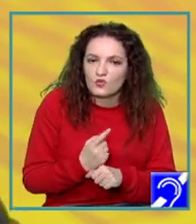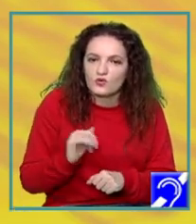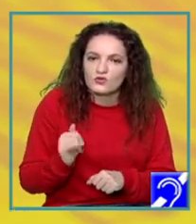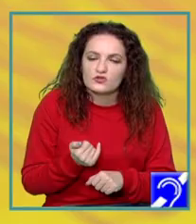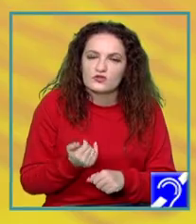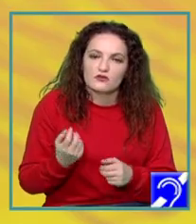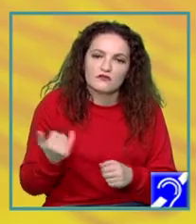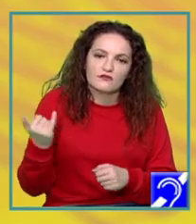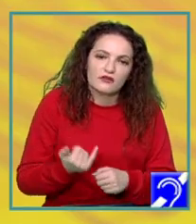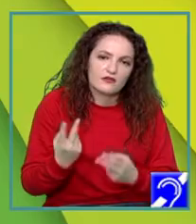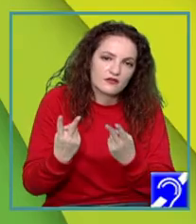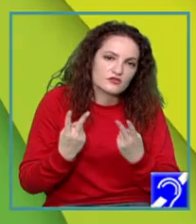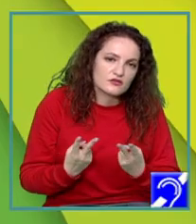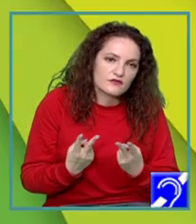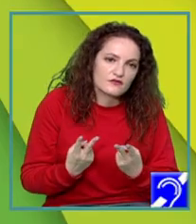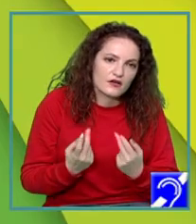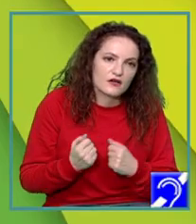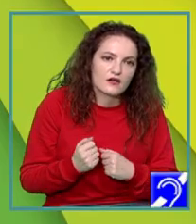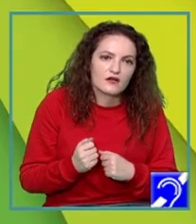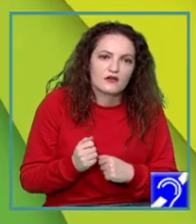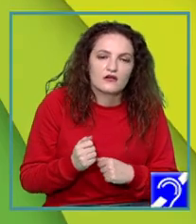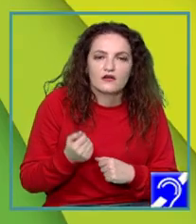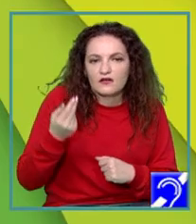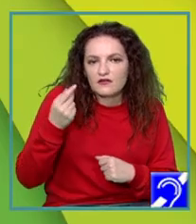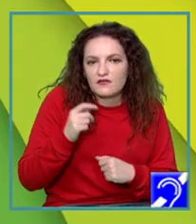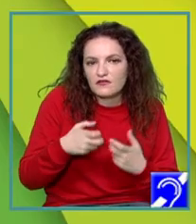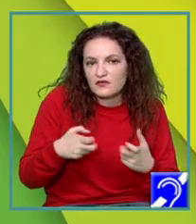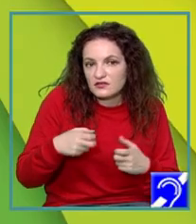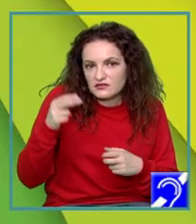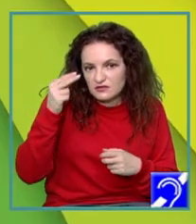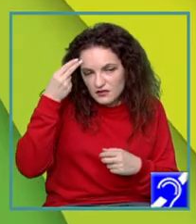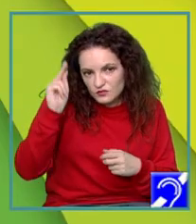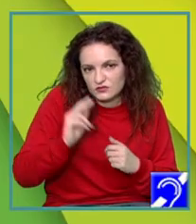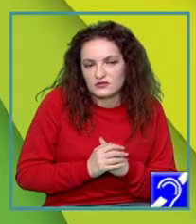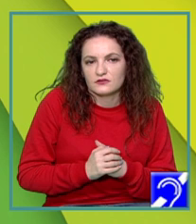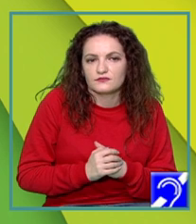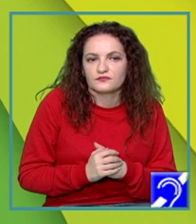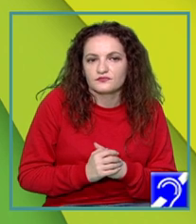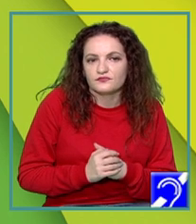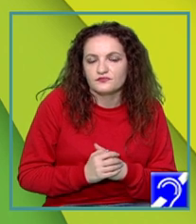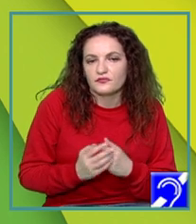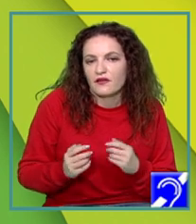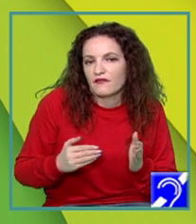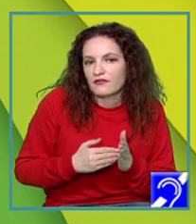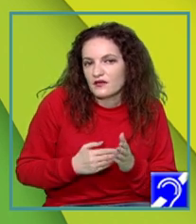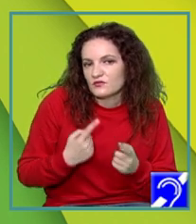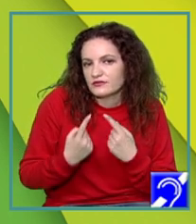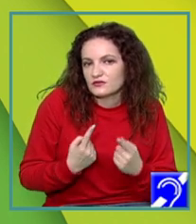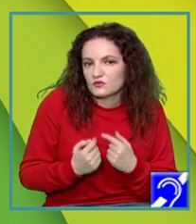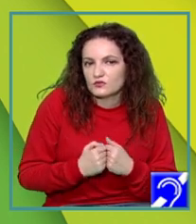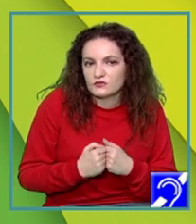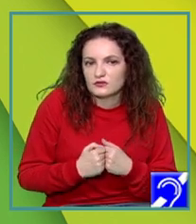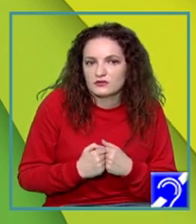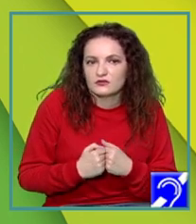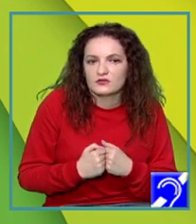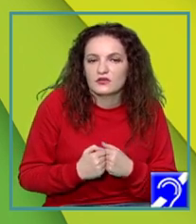unde, venind neanunțat în vizită. Sigur că trebuie să-mi realizez și ce am de făcut, dar trebuie să stau de vorbă și cu verișorul meu. Dar,